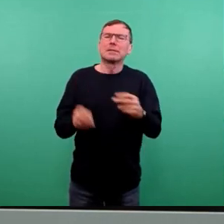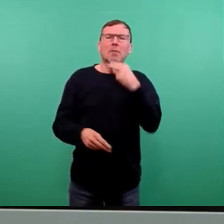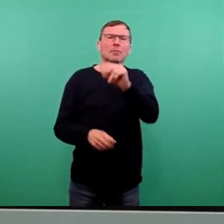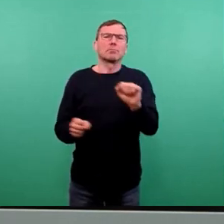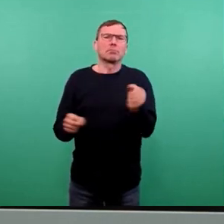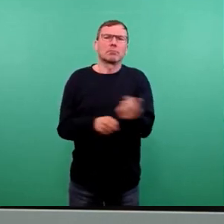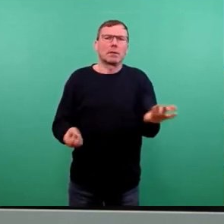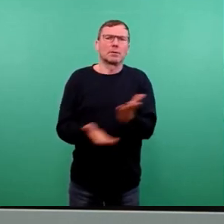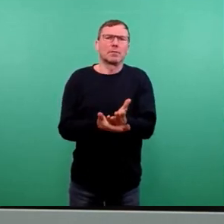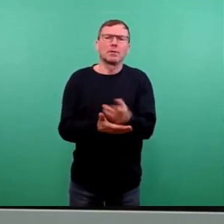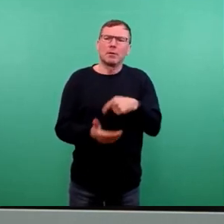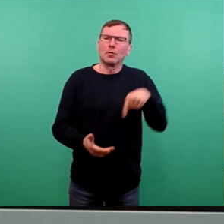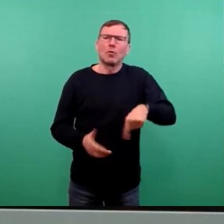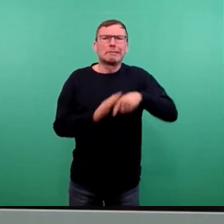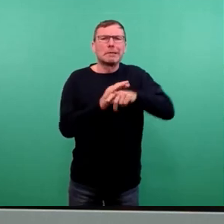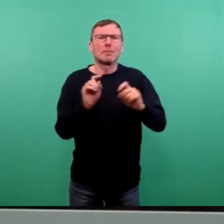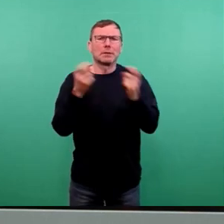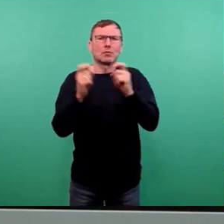der tieferen Diskussion im Hause sind.